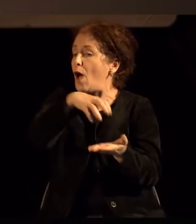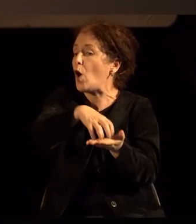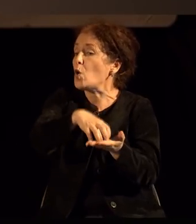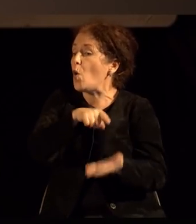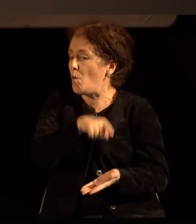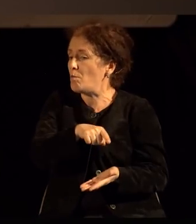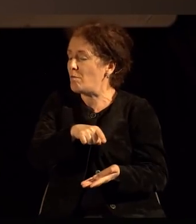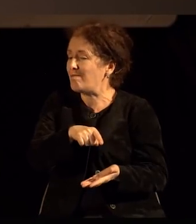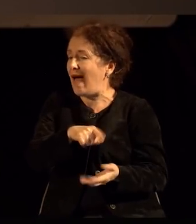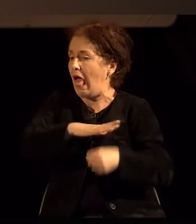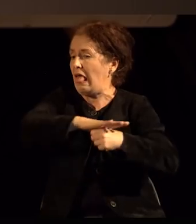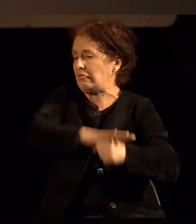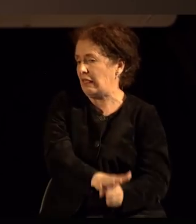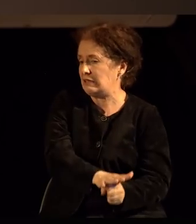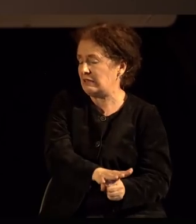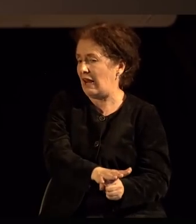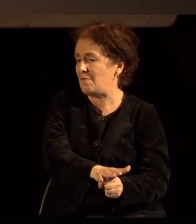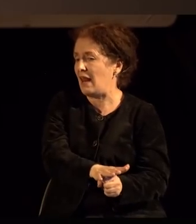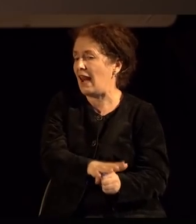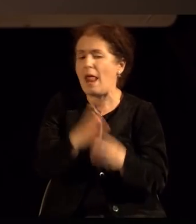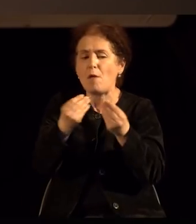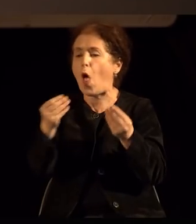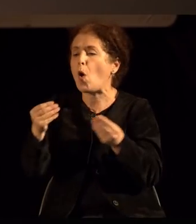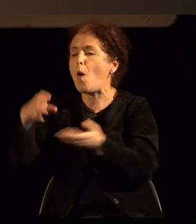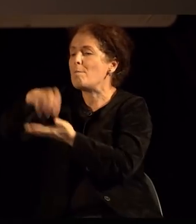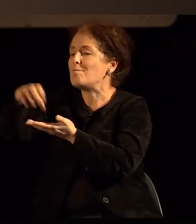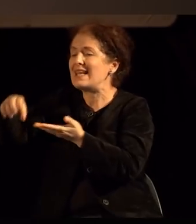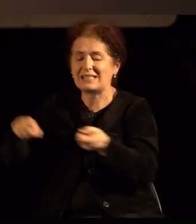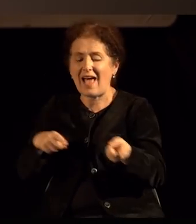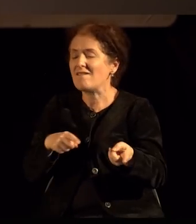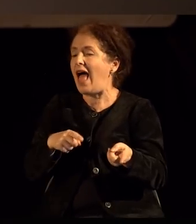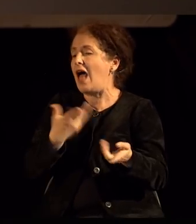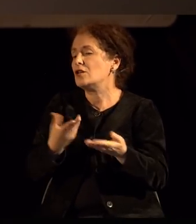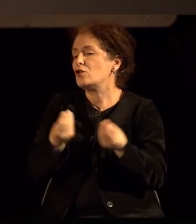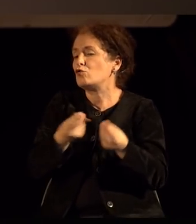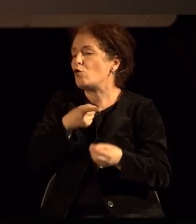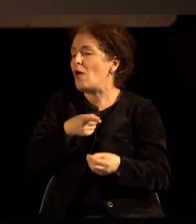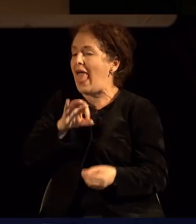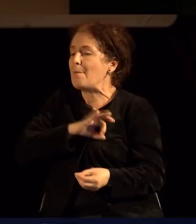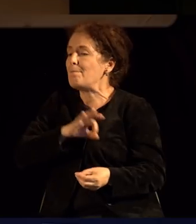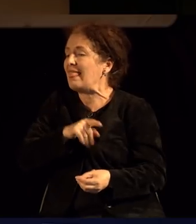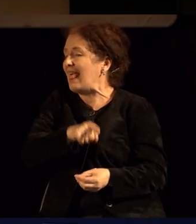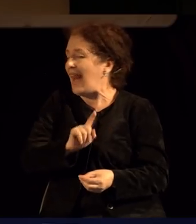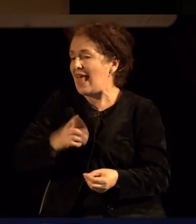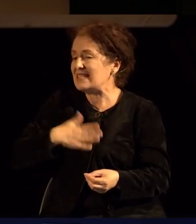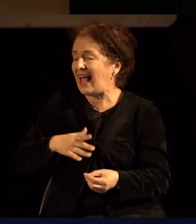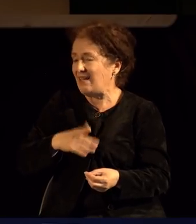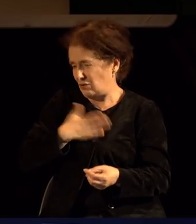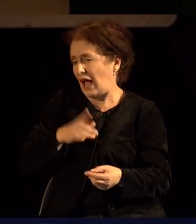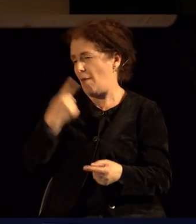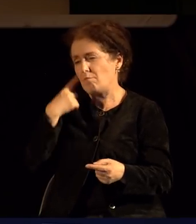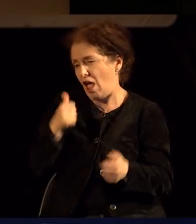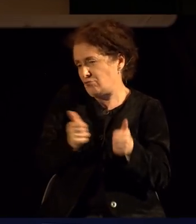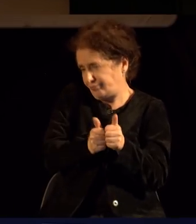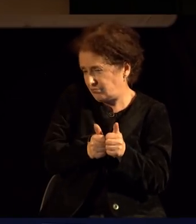дискриминирани и ја скомуницирани во многу места заради својата сексуалност, исклучива, меѓутоа, уште повеќе